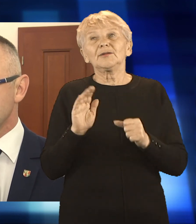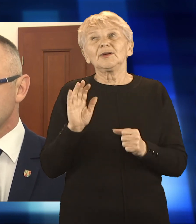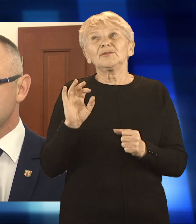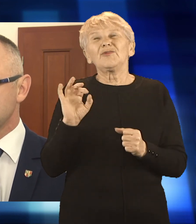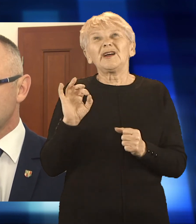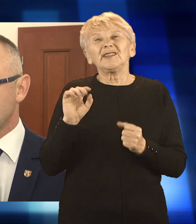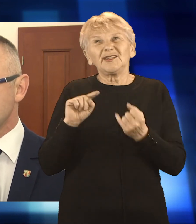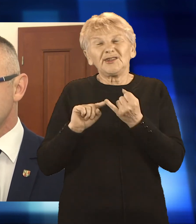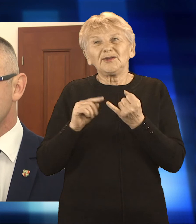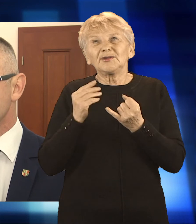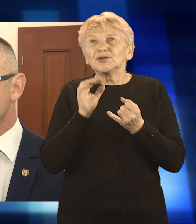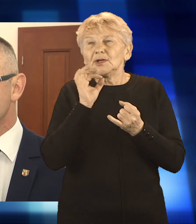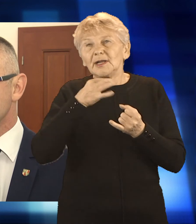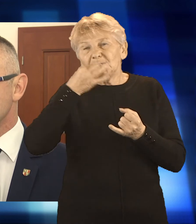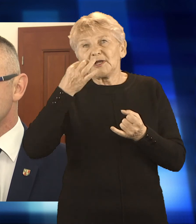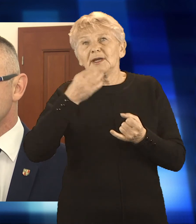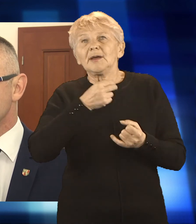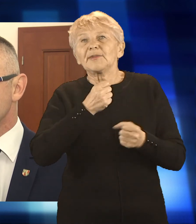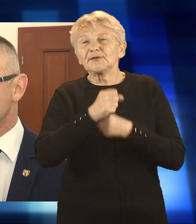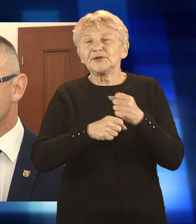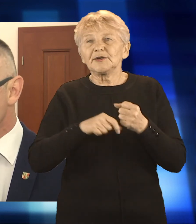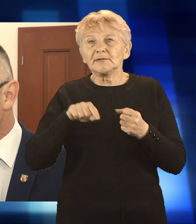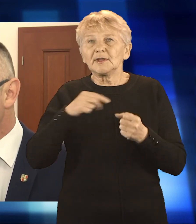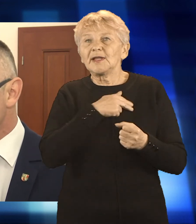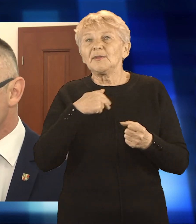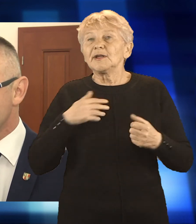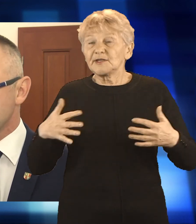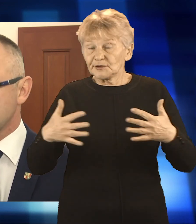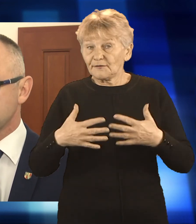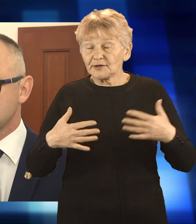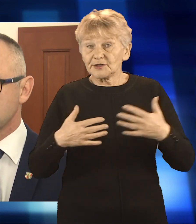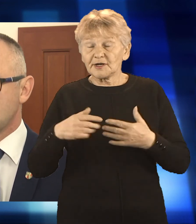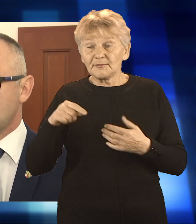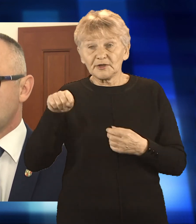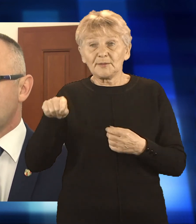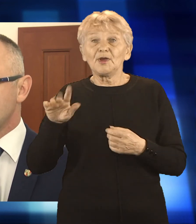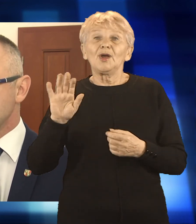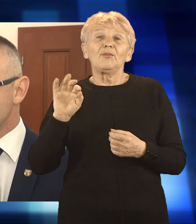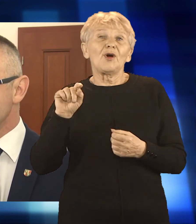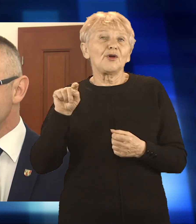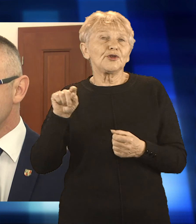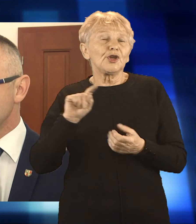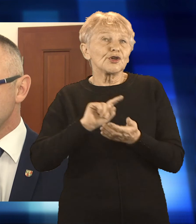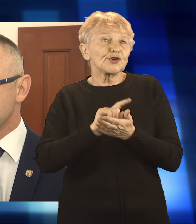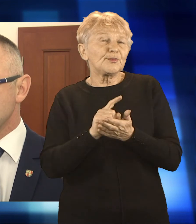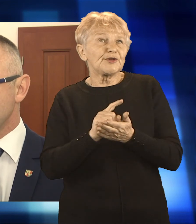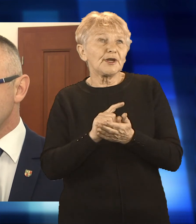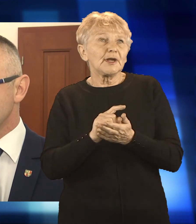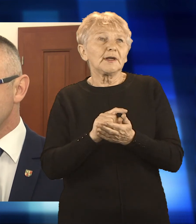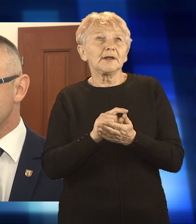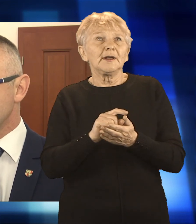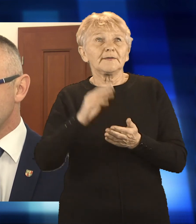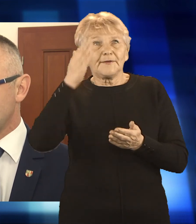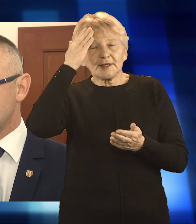nasze organizacje, nasze jednostki organizacyjne może w ten sposób. Ale przede wszystkim również przy